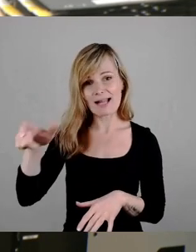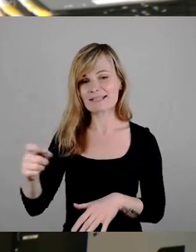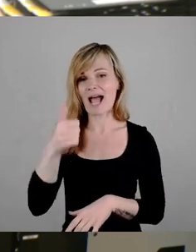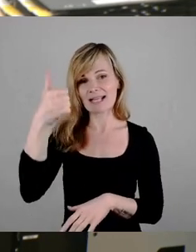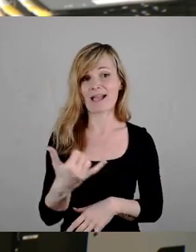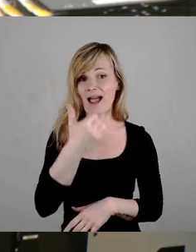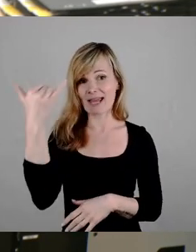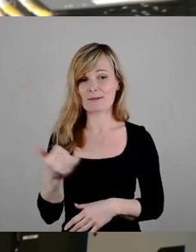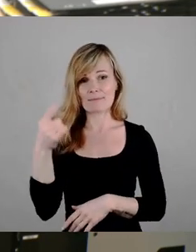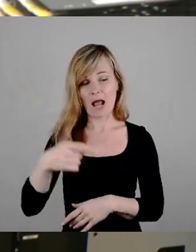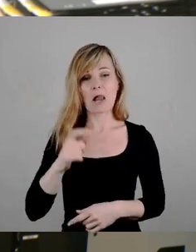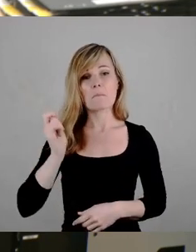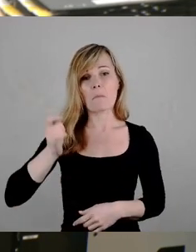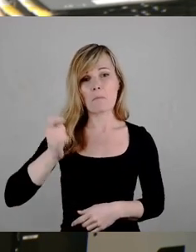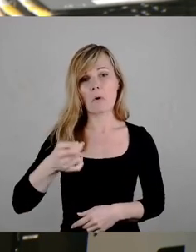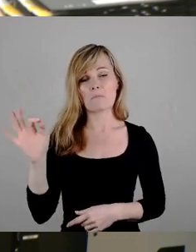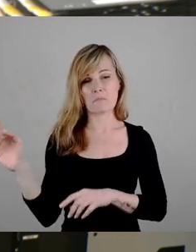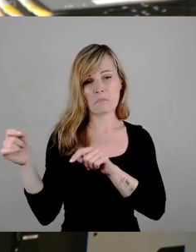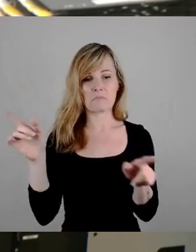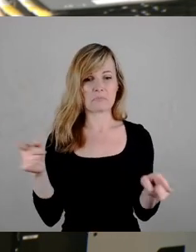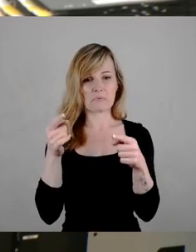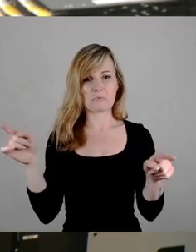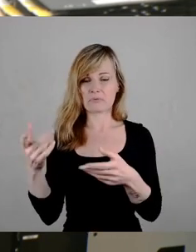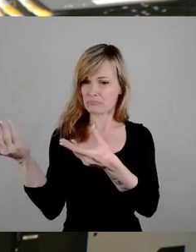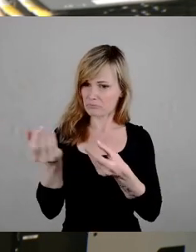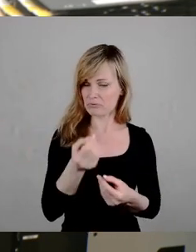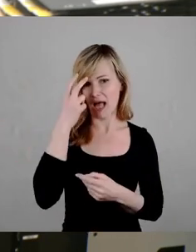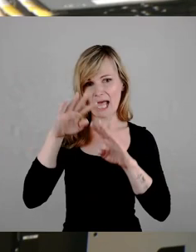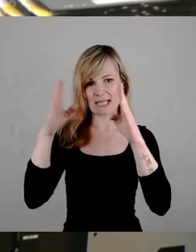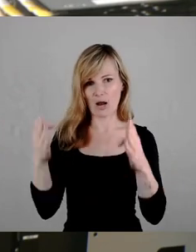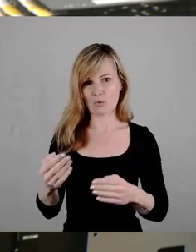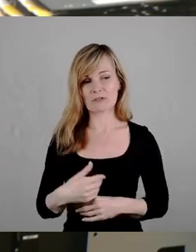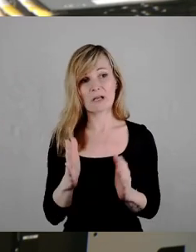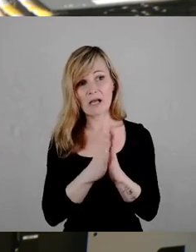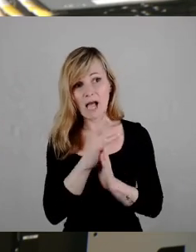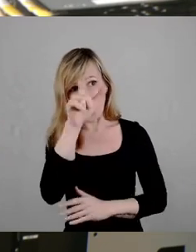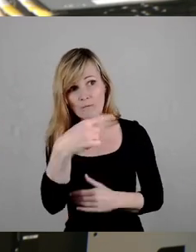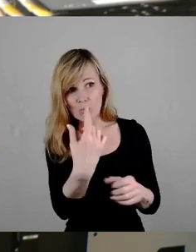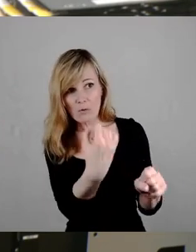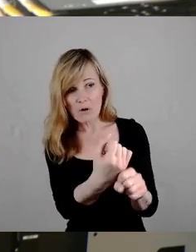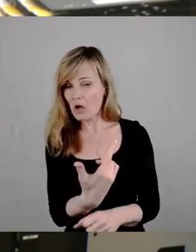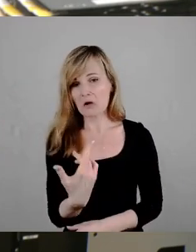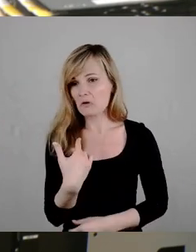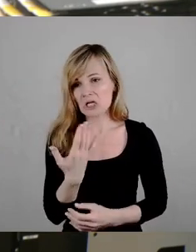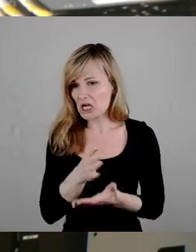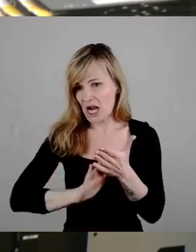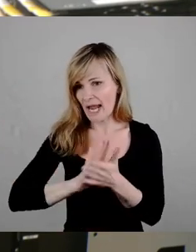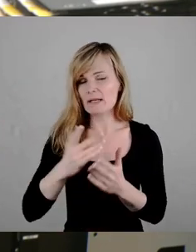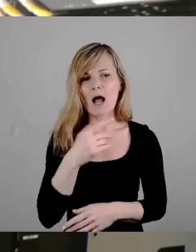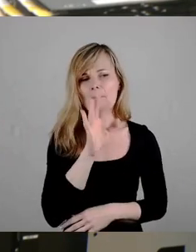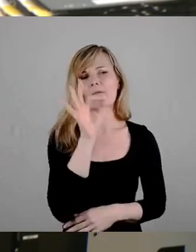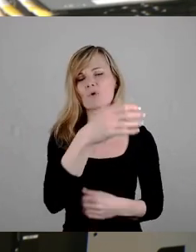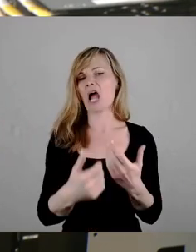Rathaus. Gebeten hat ihn darum keiner, aber das kümmert ihn ohnehin nicht. 200.000 Euro, das sind